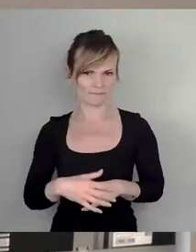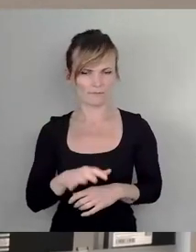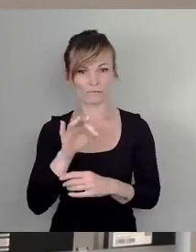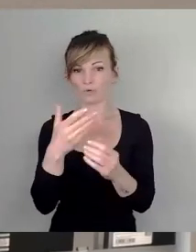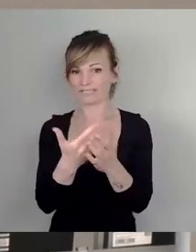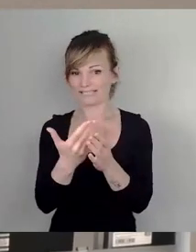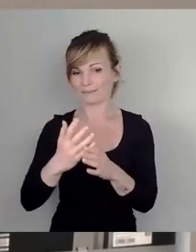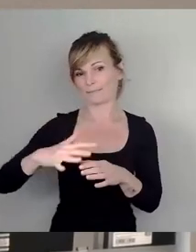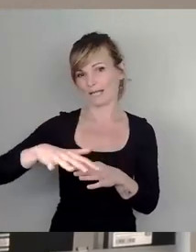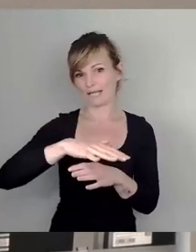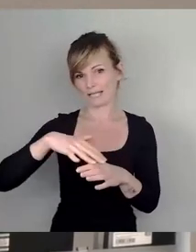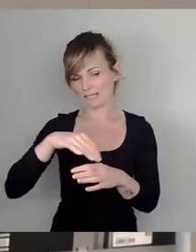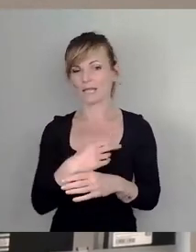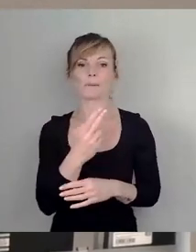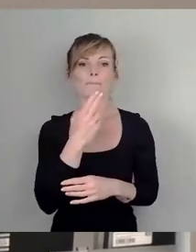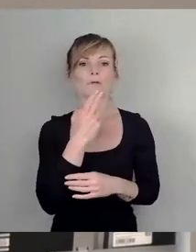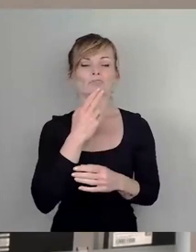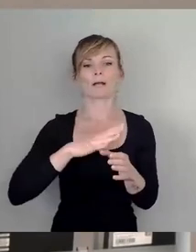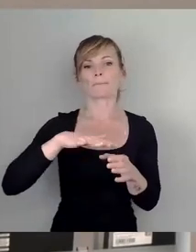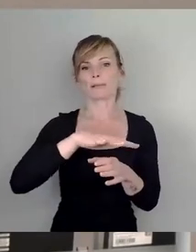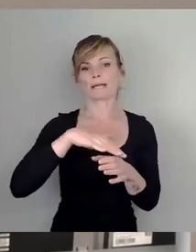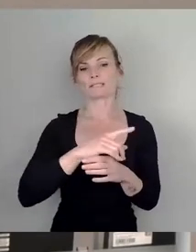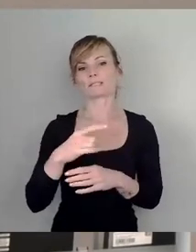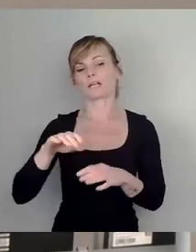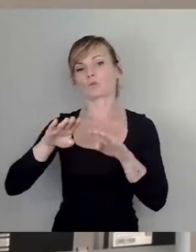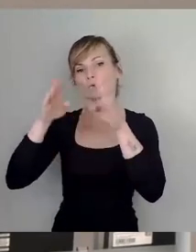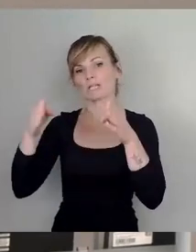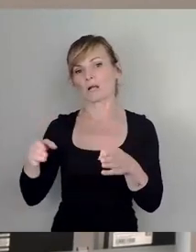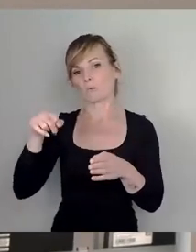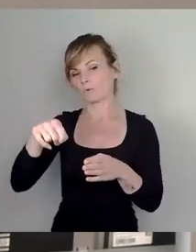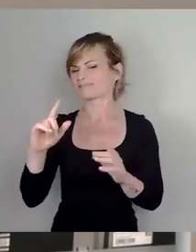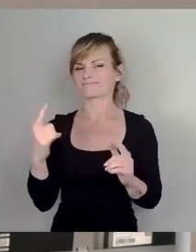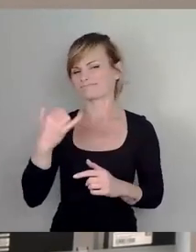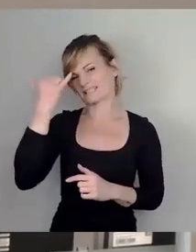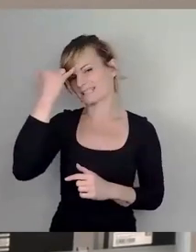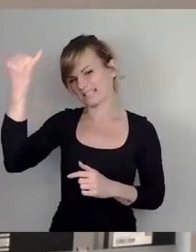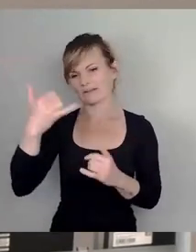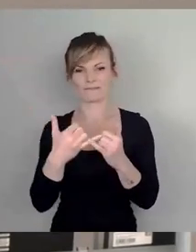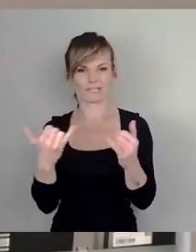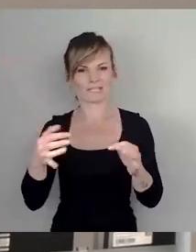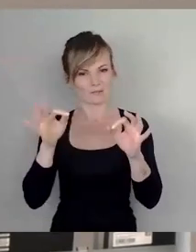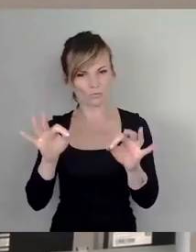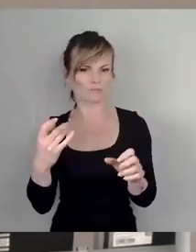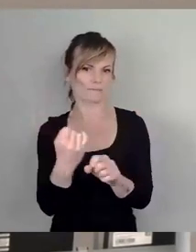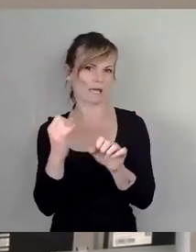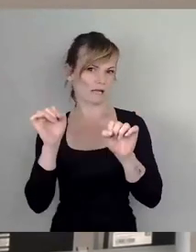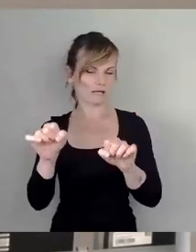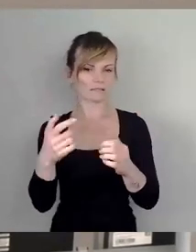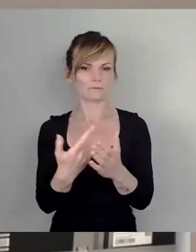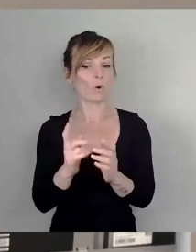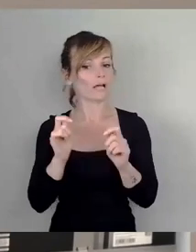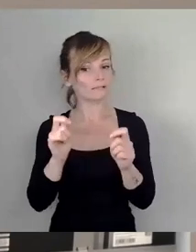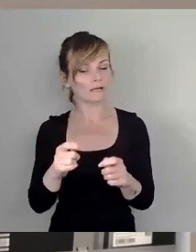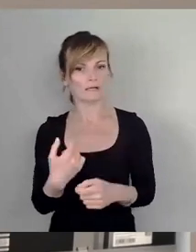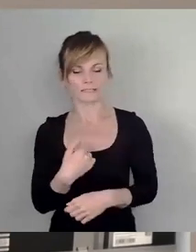insbesondere zwischen Pörnerscher Platz und Synagoge, haben wir noch nicht wirklich eine Idee, wie man das wirklich gut macht. Und da macht der Antrag aus unserer Sicht